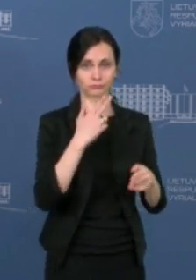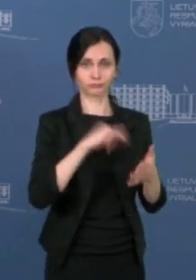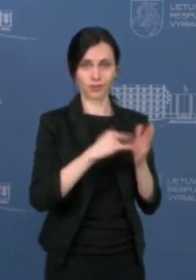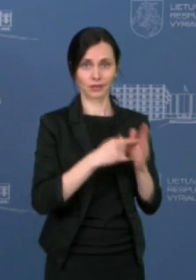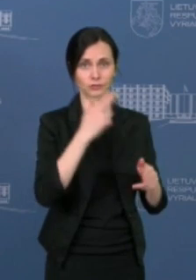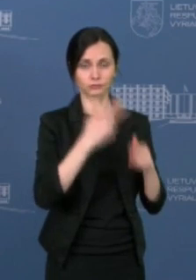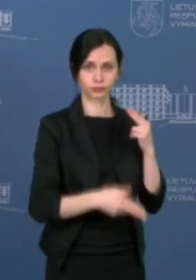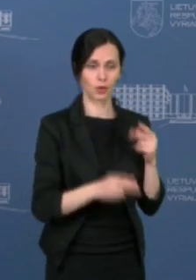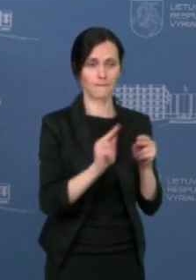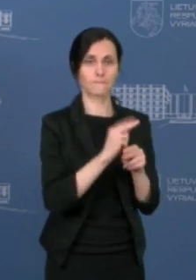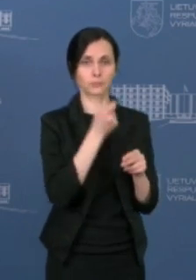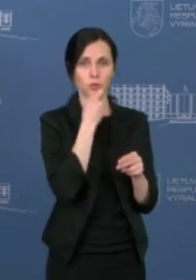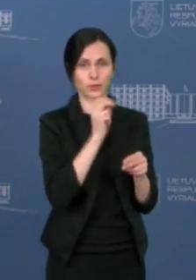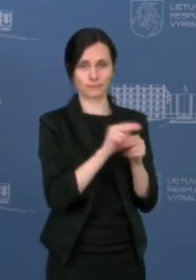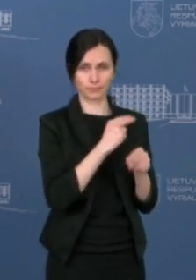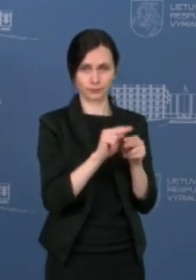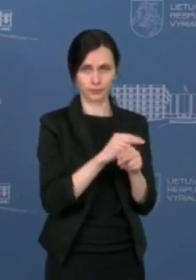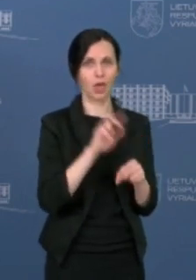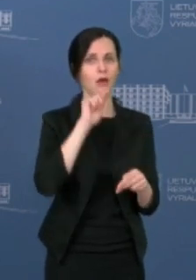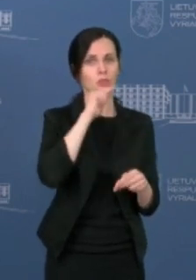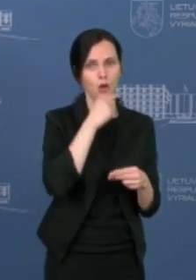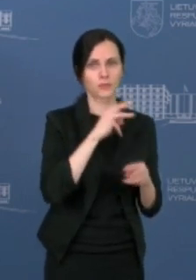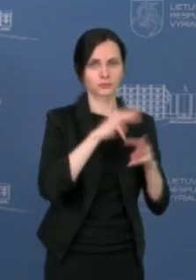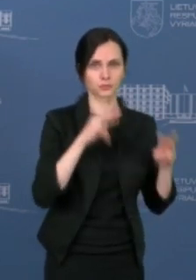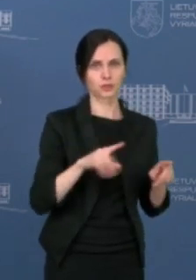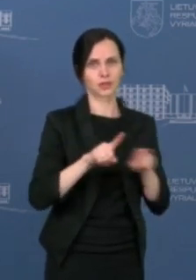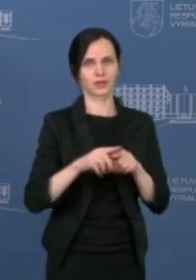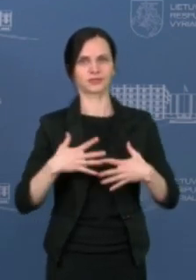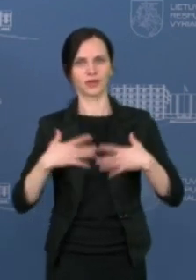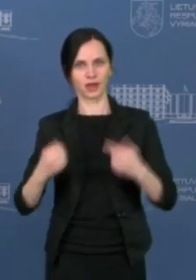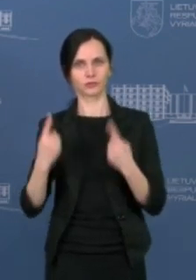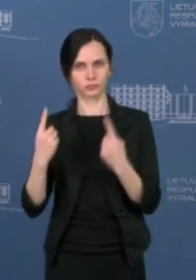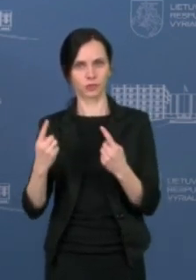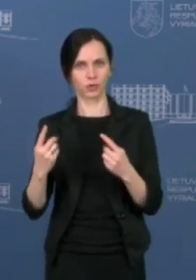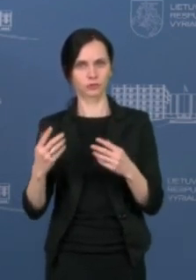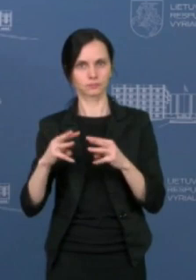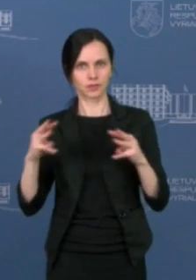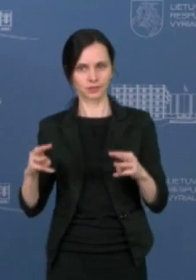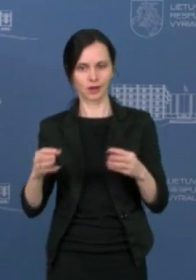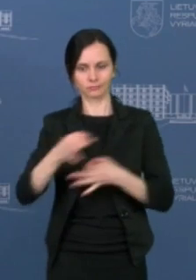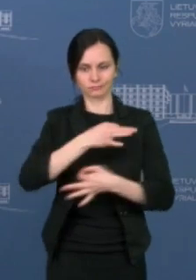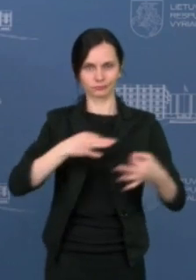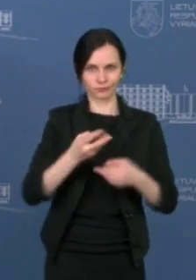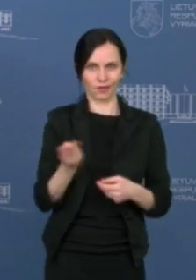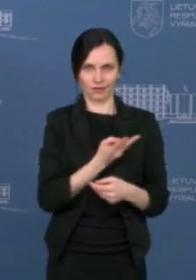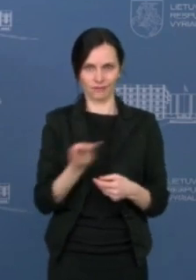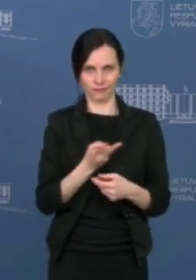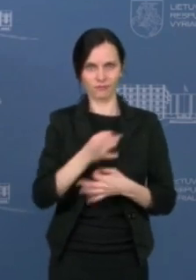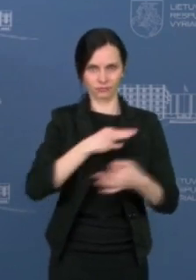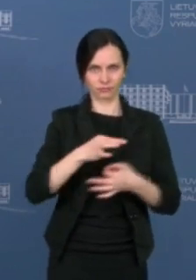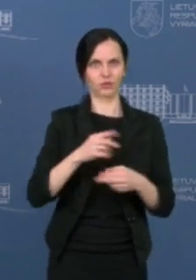taip pat dar pakoreguotas ekonomikos ministerijos ir sveikatos ministerijos dialogo dėka.